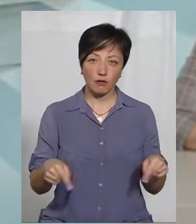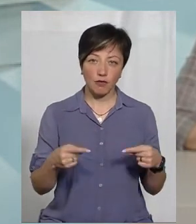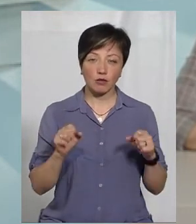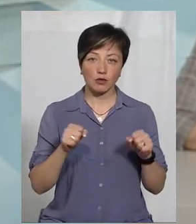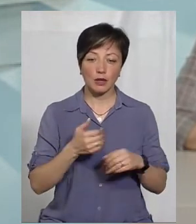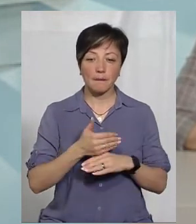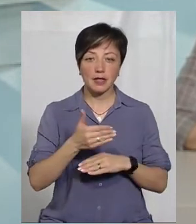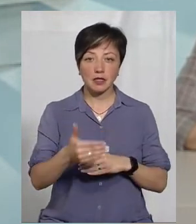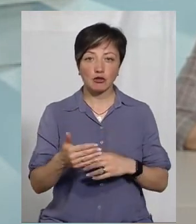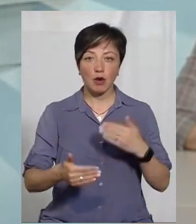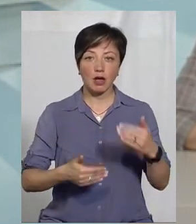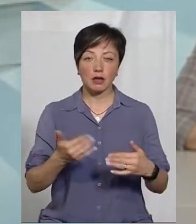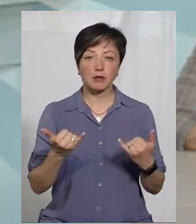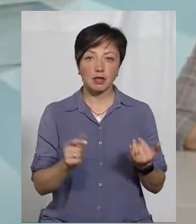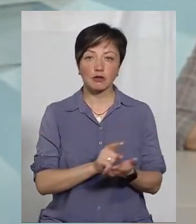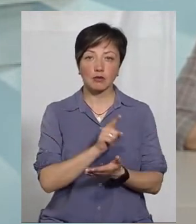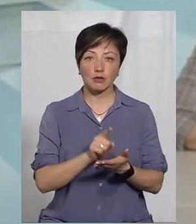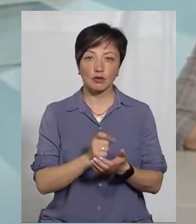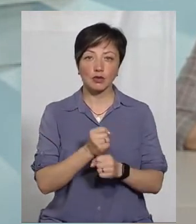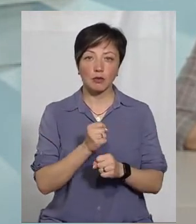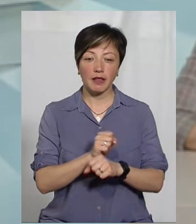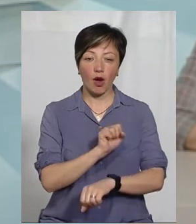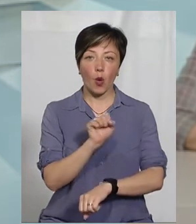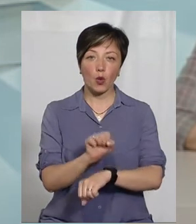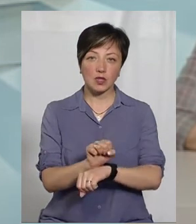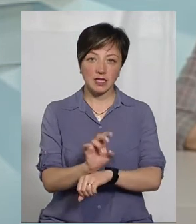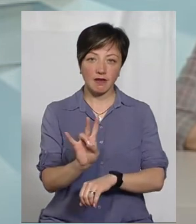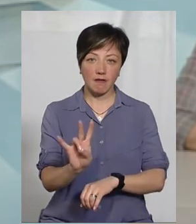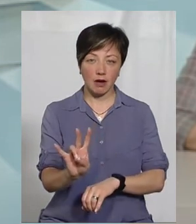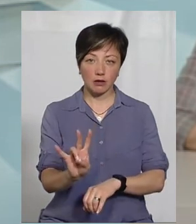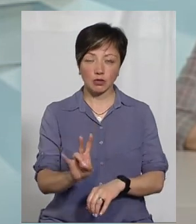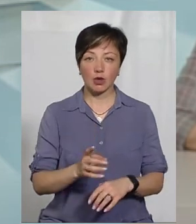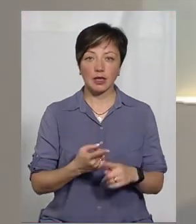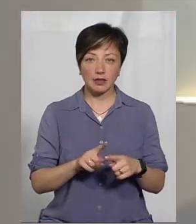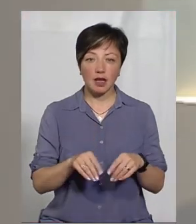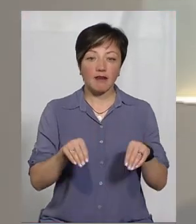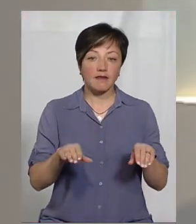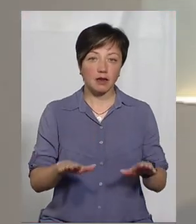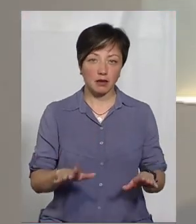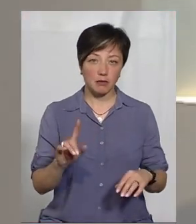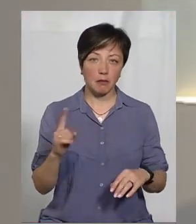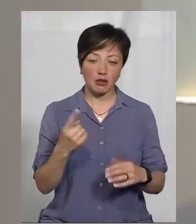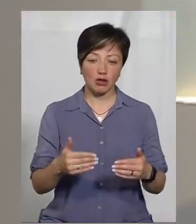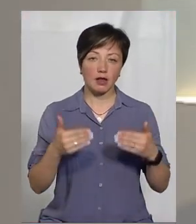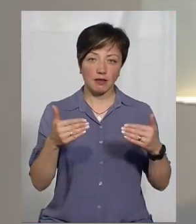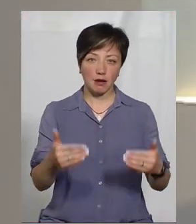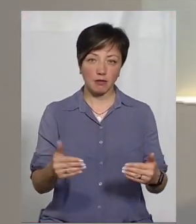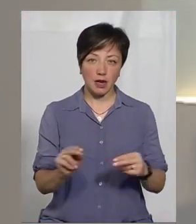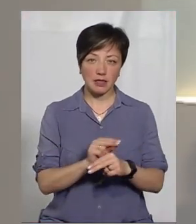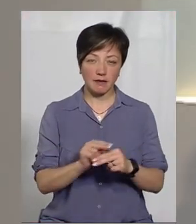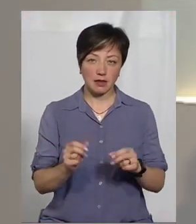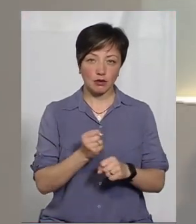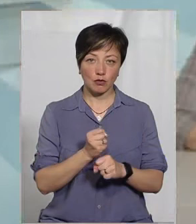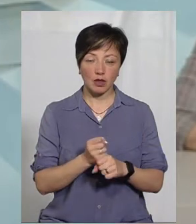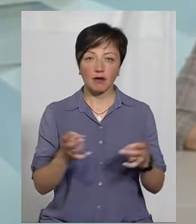можливо, це на пізнішому етапі, але зараз обов'язково зробити консервацію. Це як такий вихід? Ну, це перший етап реставраційних